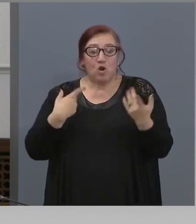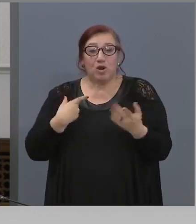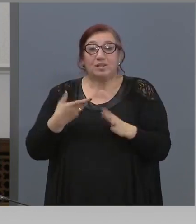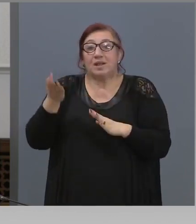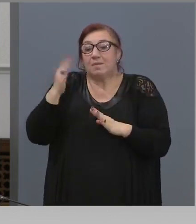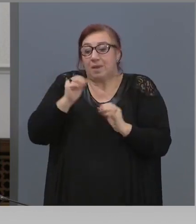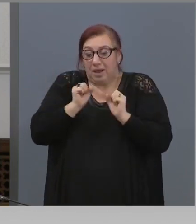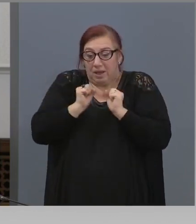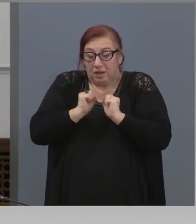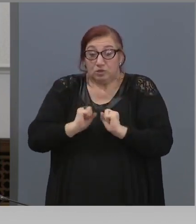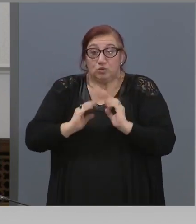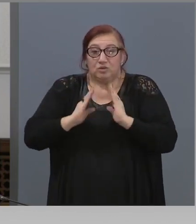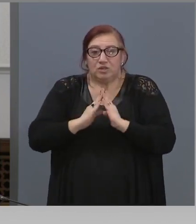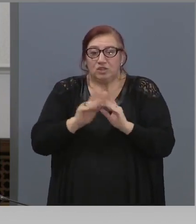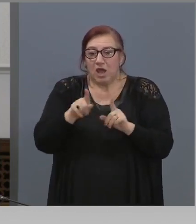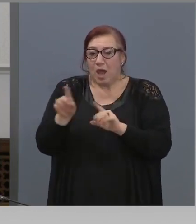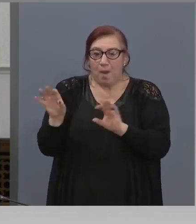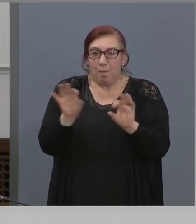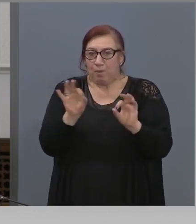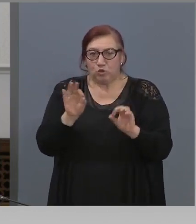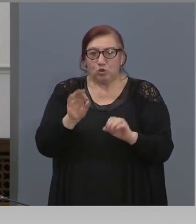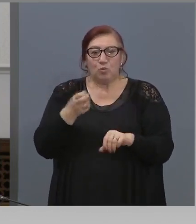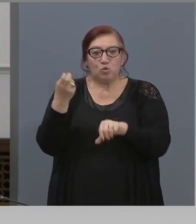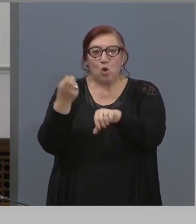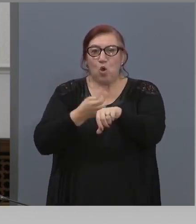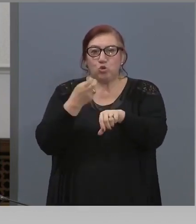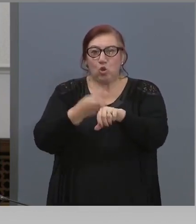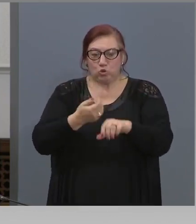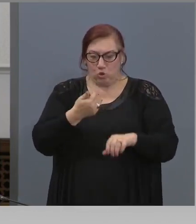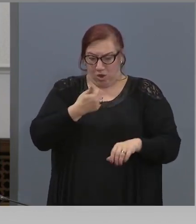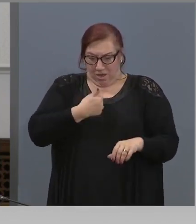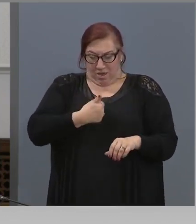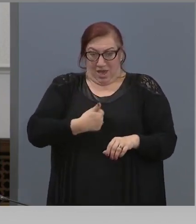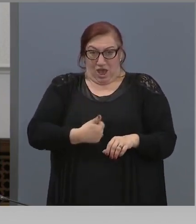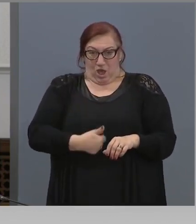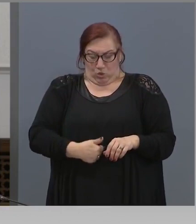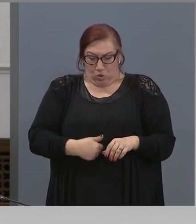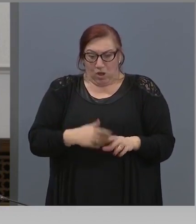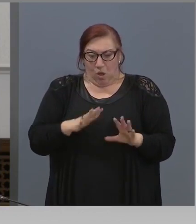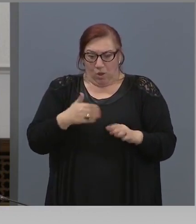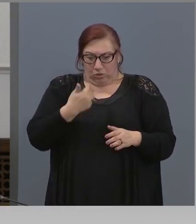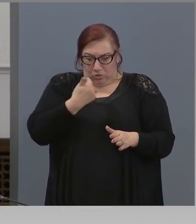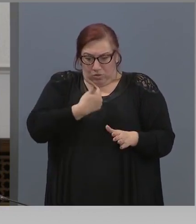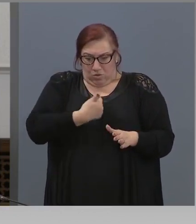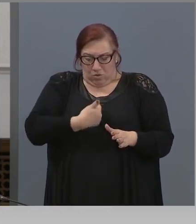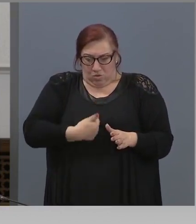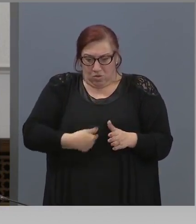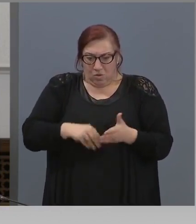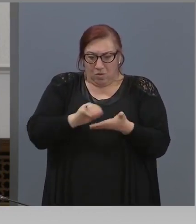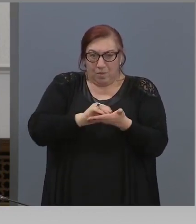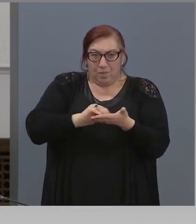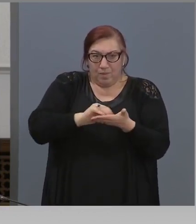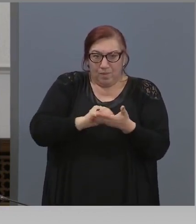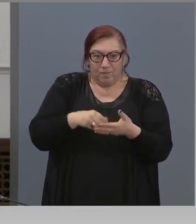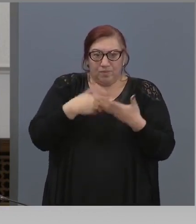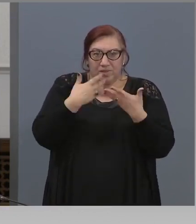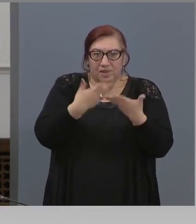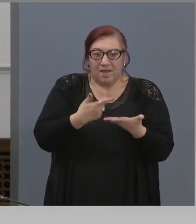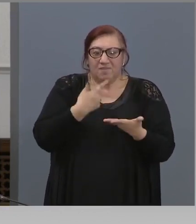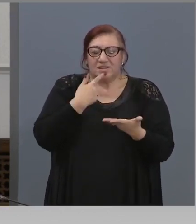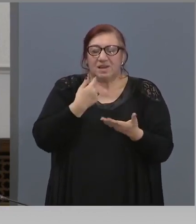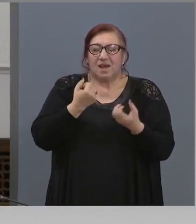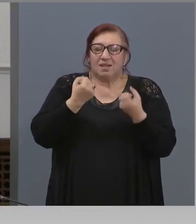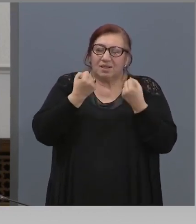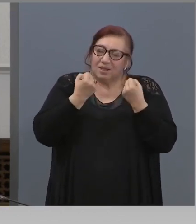това е като на хирурга, когато реже, или когато дава съответно предписание за едно тежко